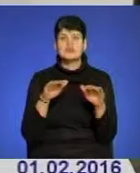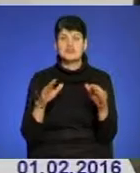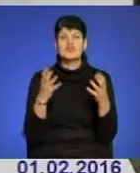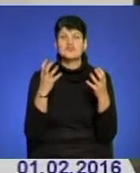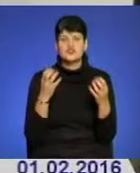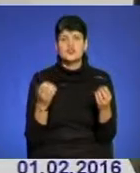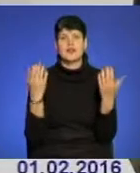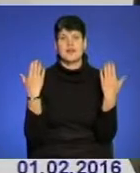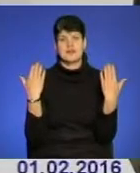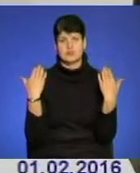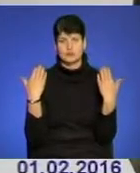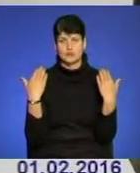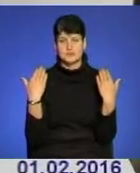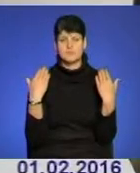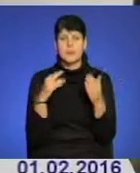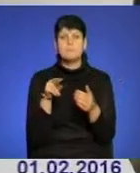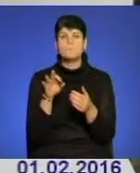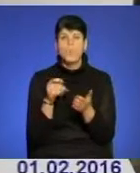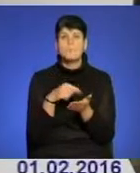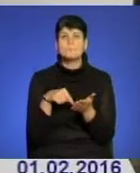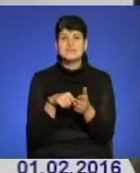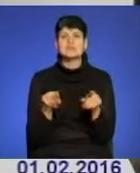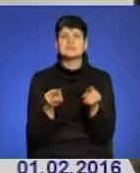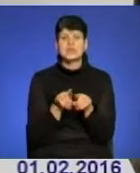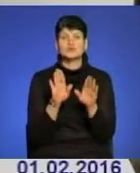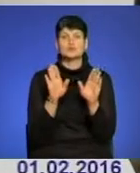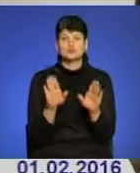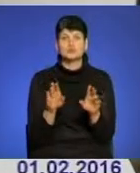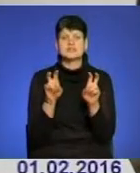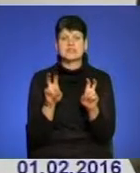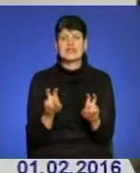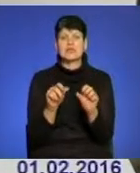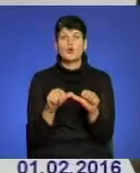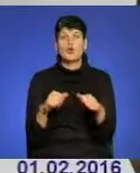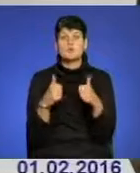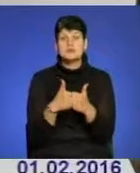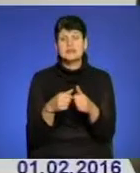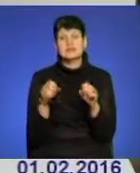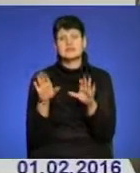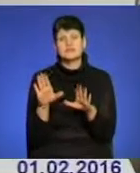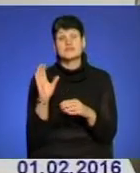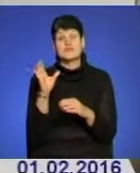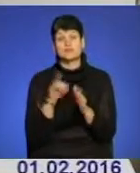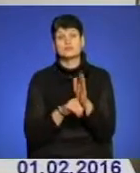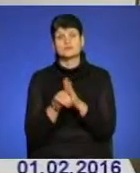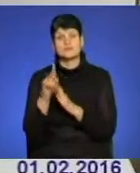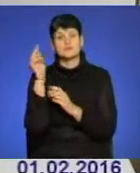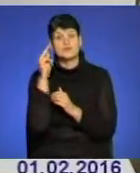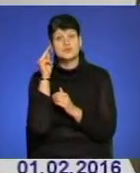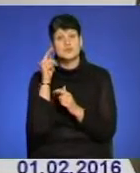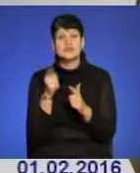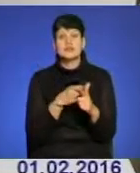канікули. І по місту також буде засідати комісія, яка вирішить, чи діти у середу виходять на навчання, чи